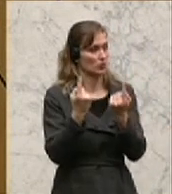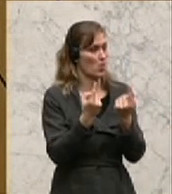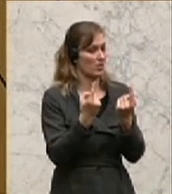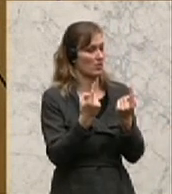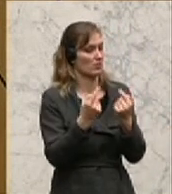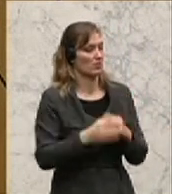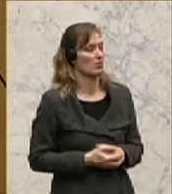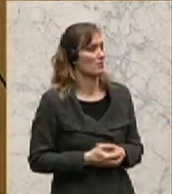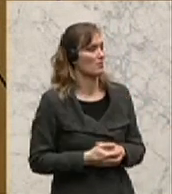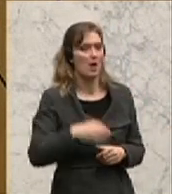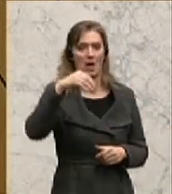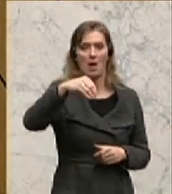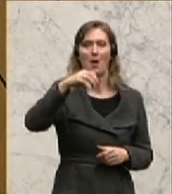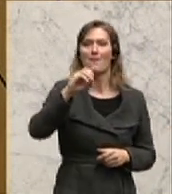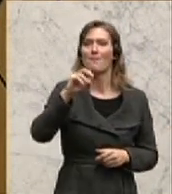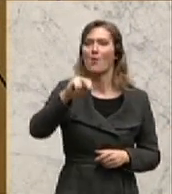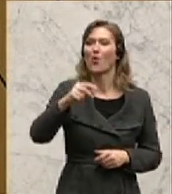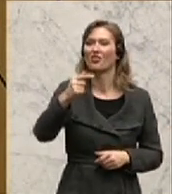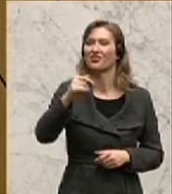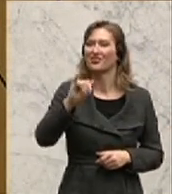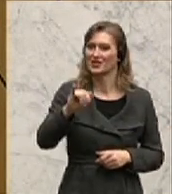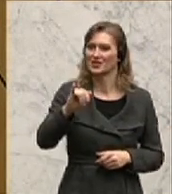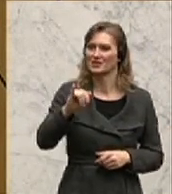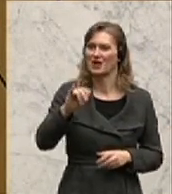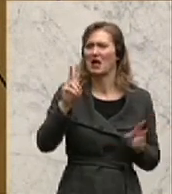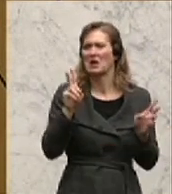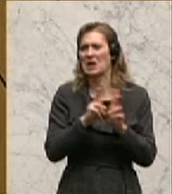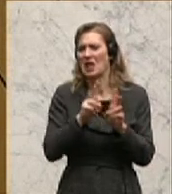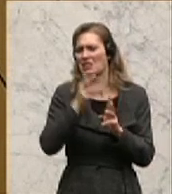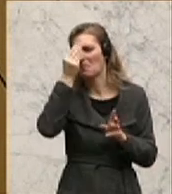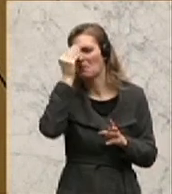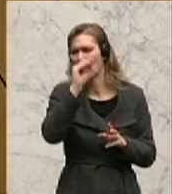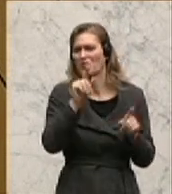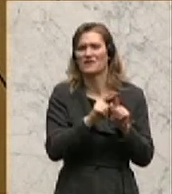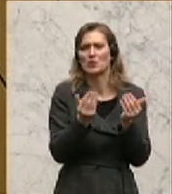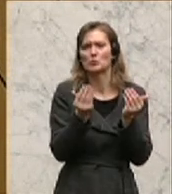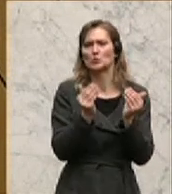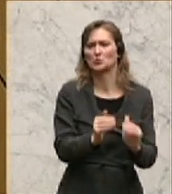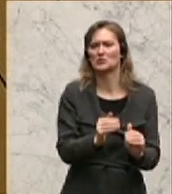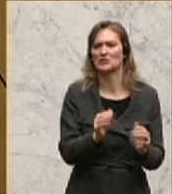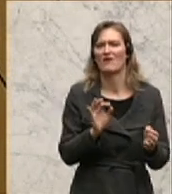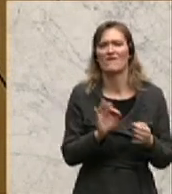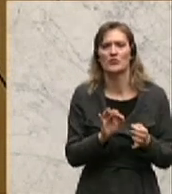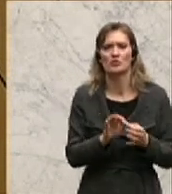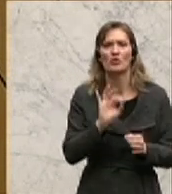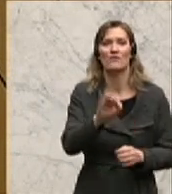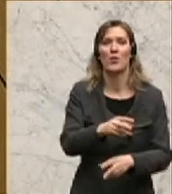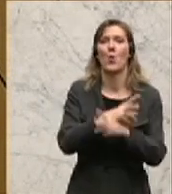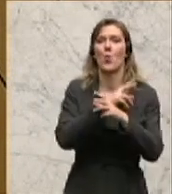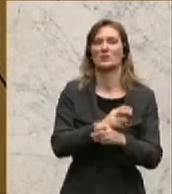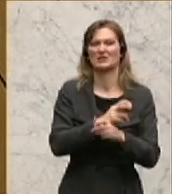Monty mit einer Randbemerkung, die Schutzfunktion sei für Österreich eigentlich nicht mehr